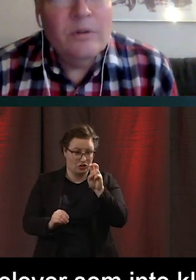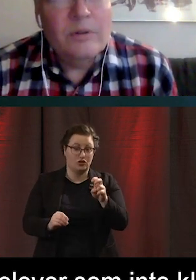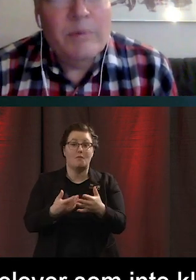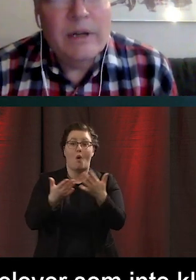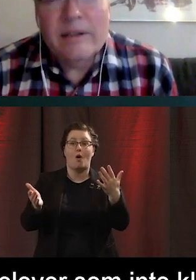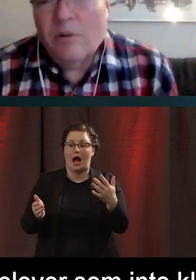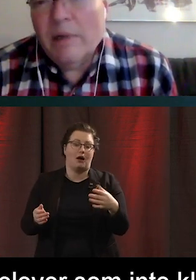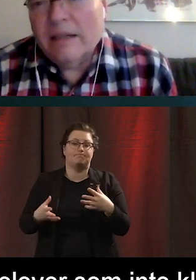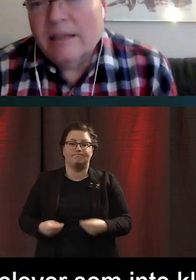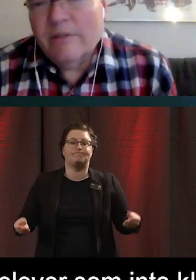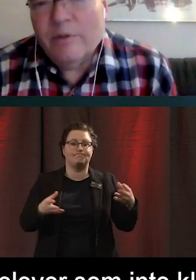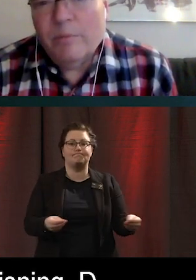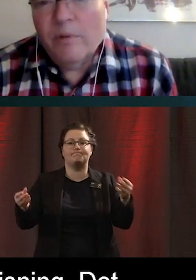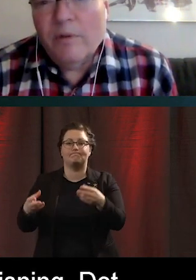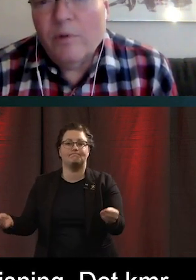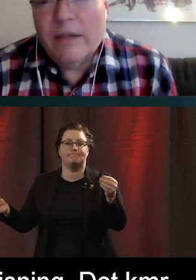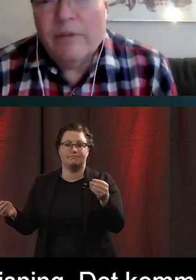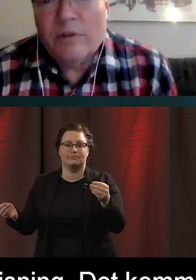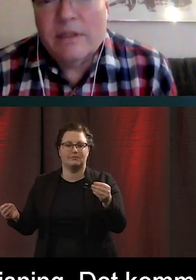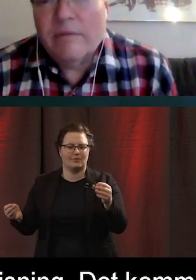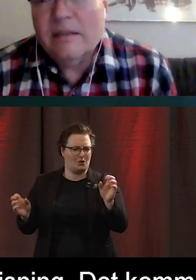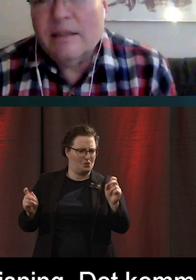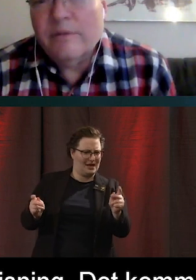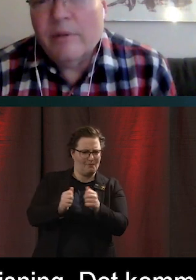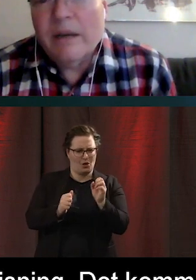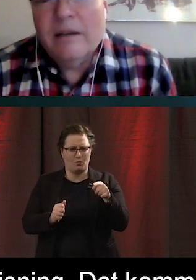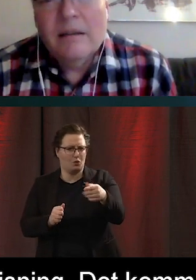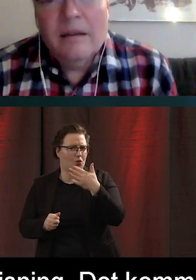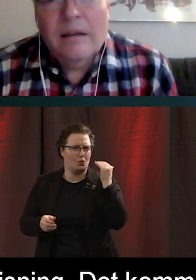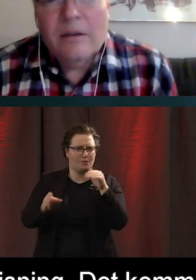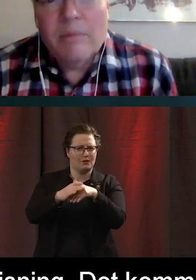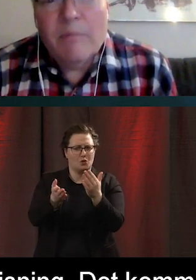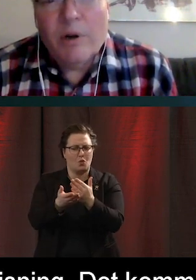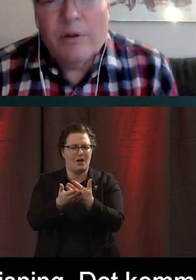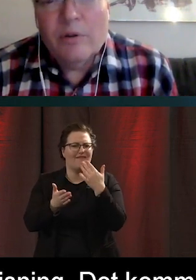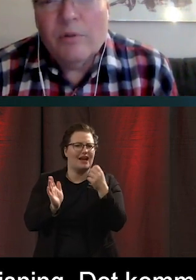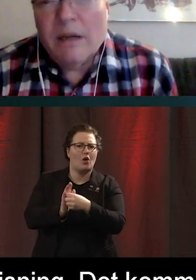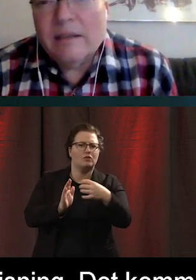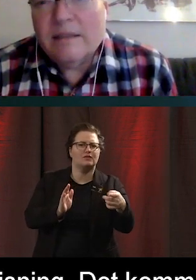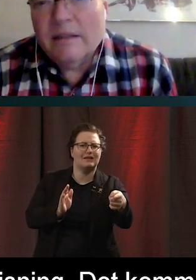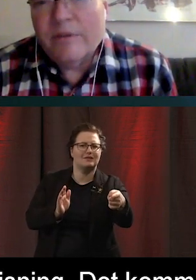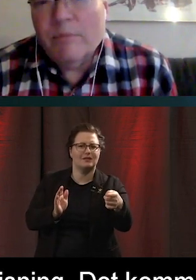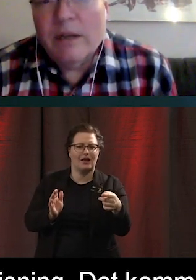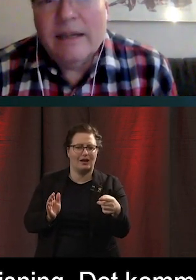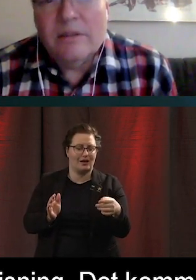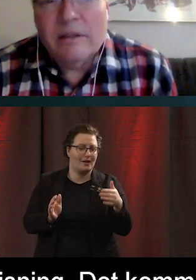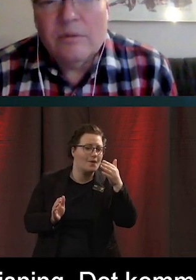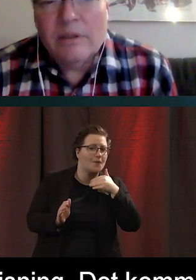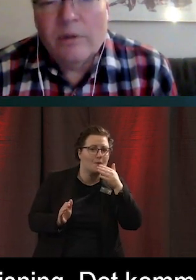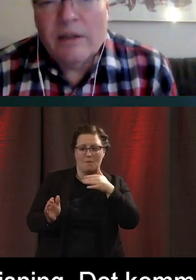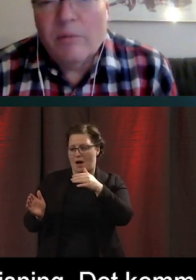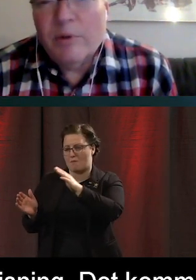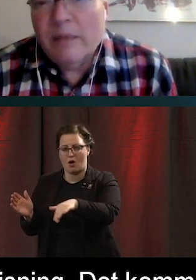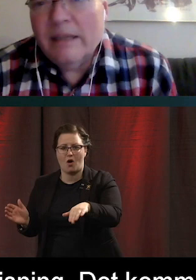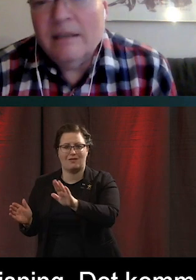Och då börjar det komma en del siffror på vad får det för konsekvenser för de här barnen och ungdomarnas livsmöjligheter.